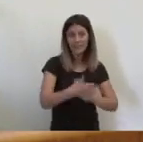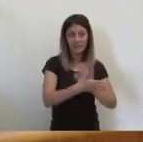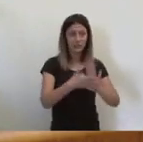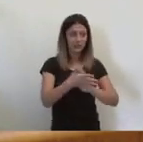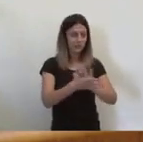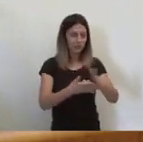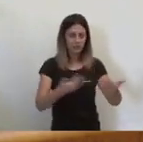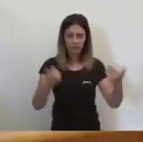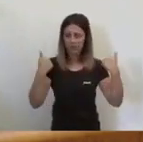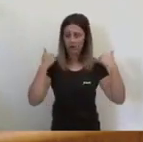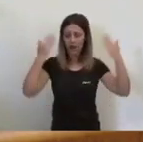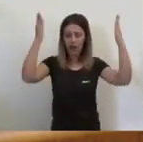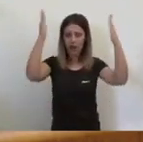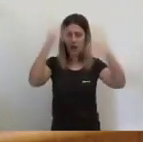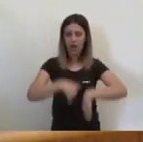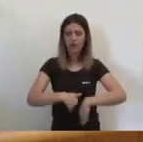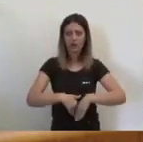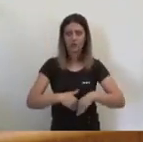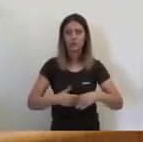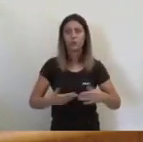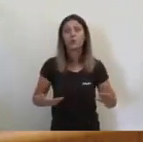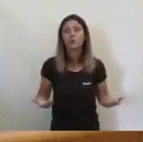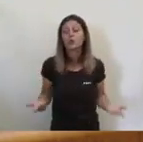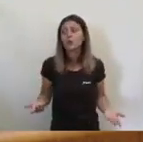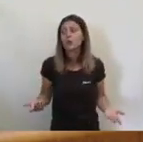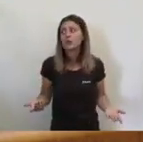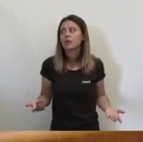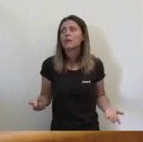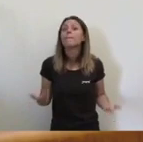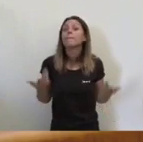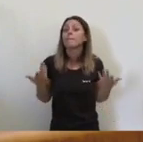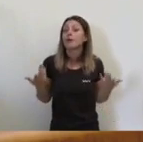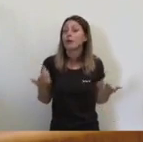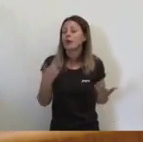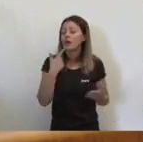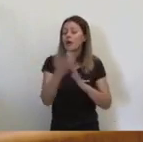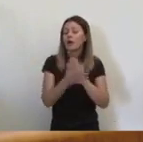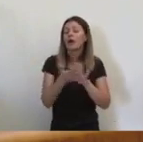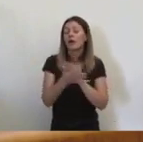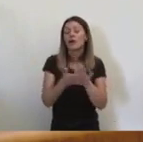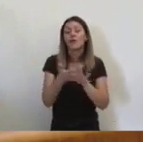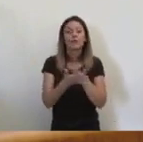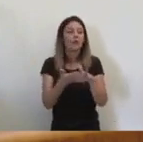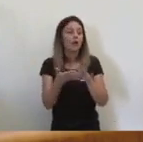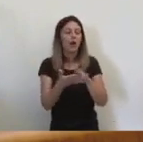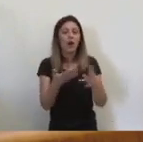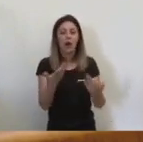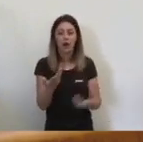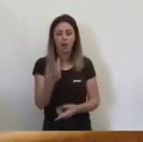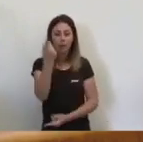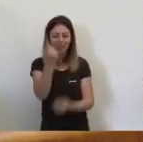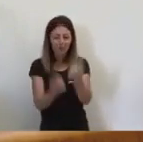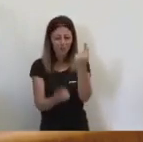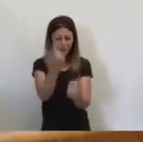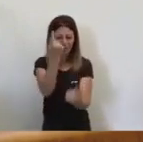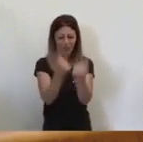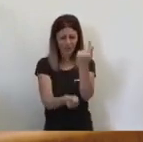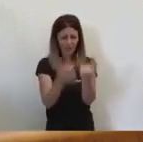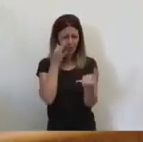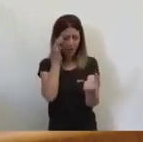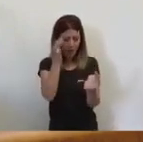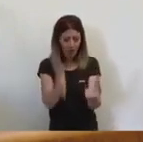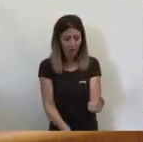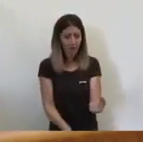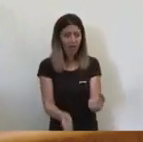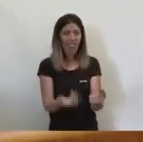irresponsable per anunciar una esmena a la totalitat a uns pressupostos de més de